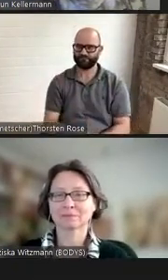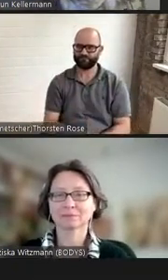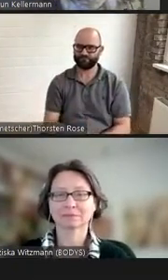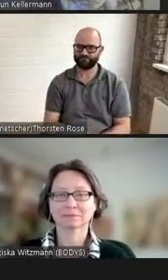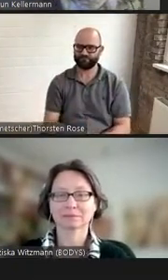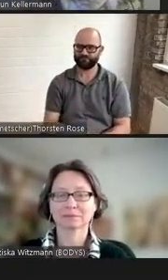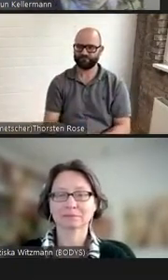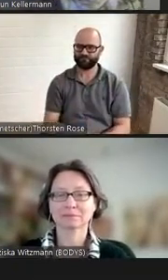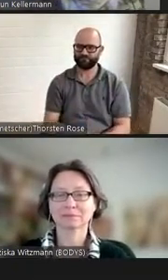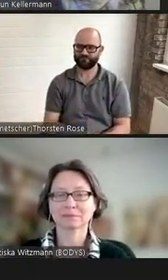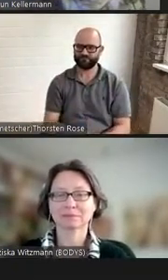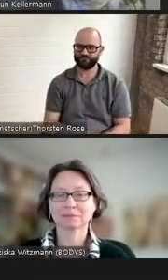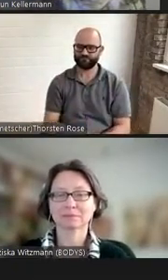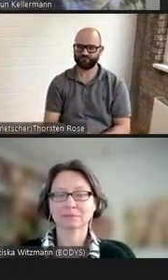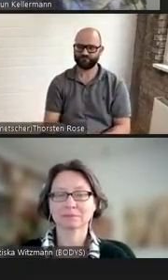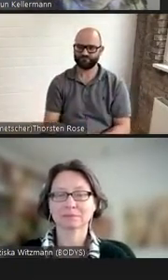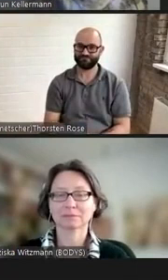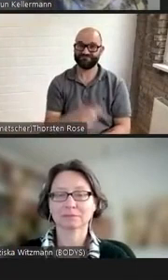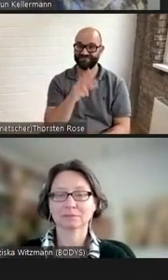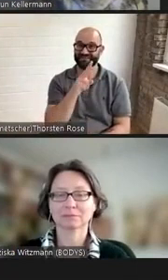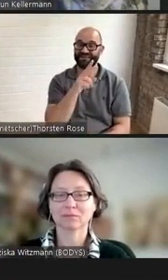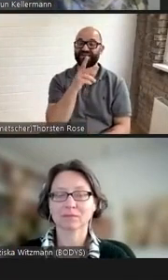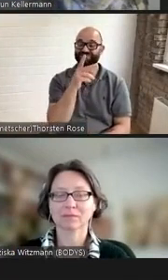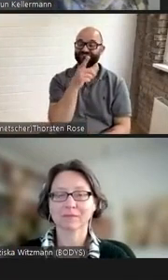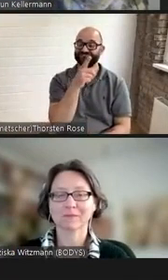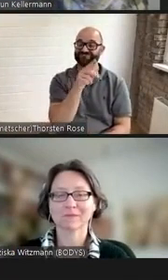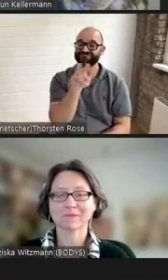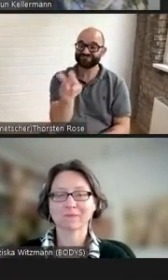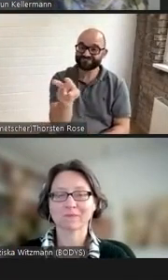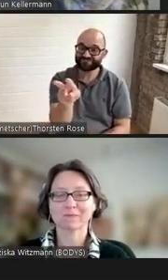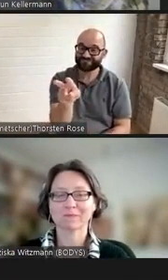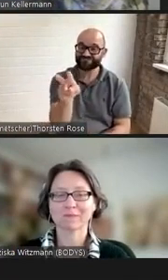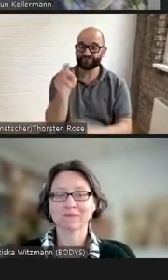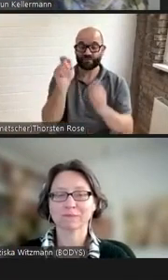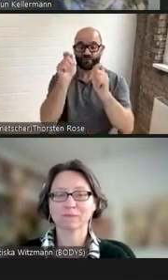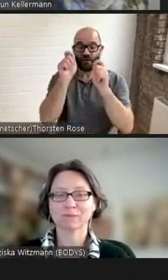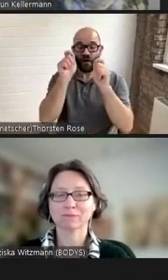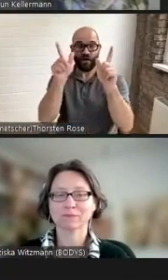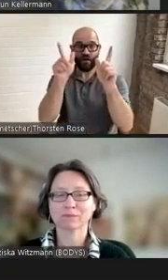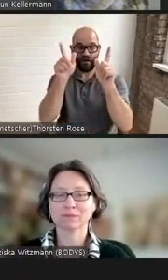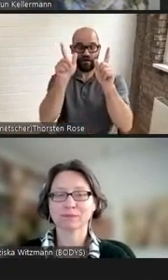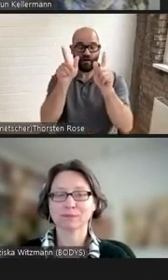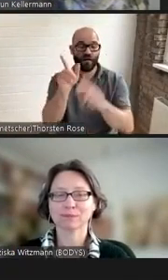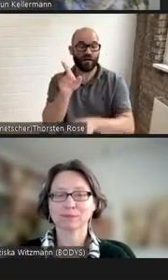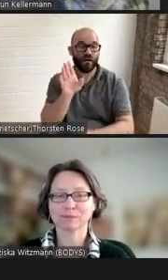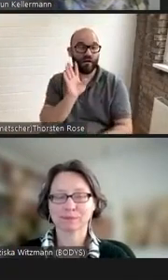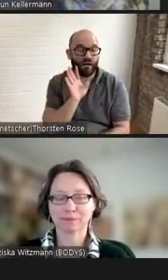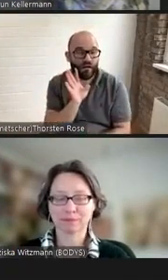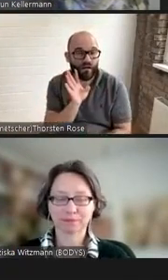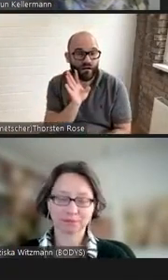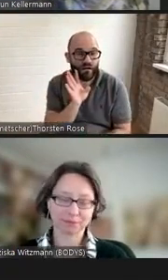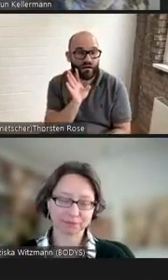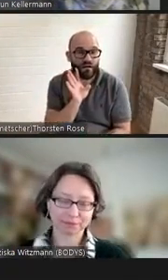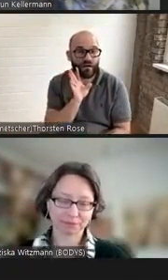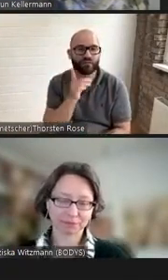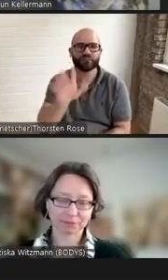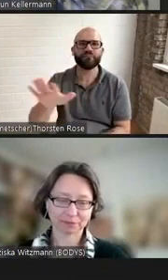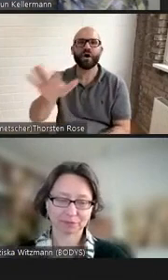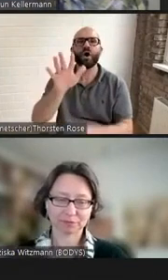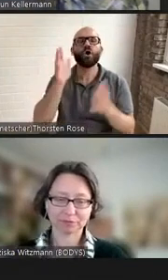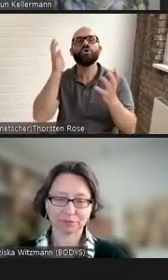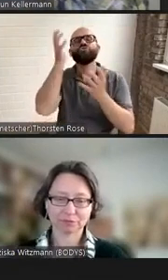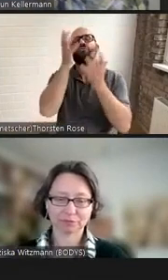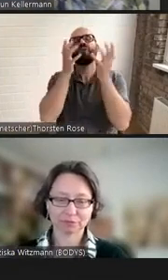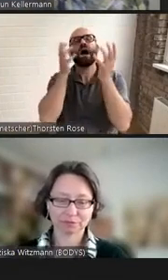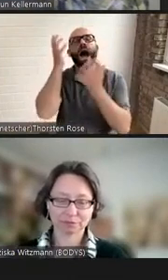Aufmerksam und mit großen Augen lauschte er, wie sie von ihren Schwärmereien für die oder